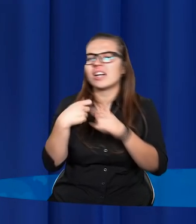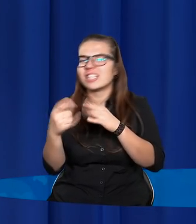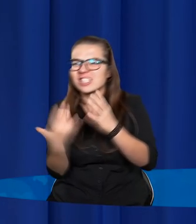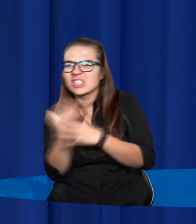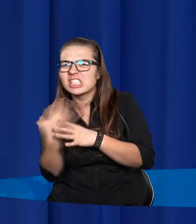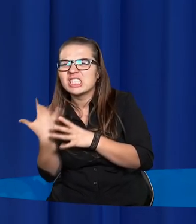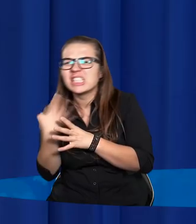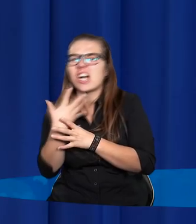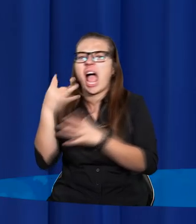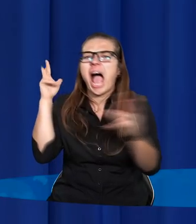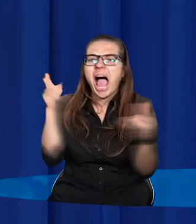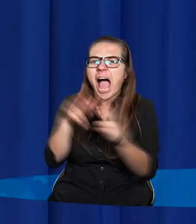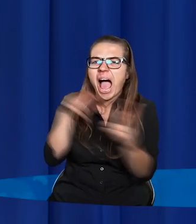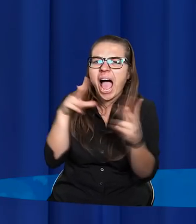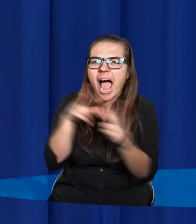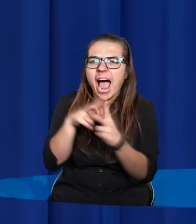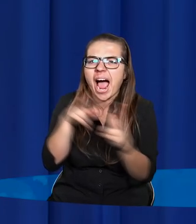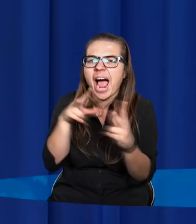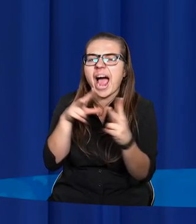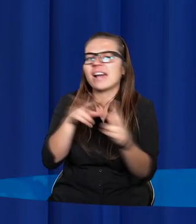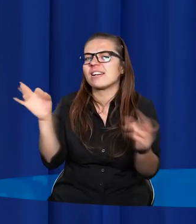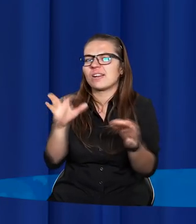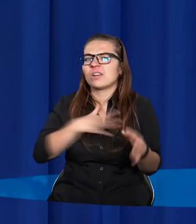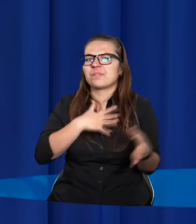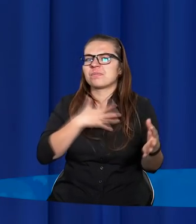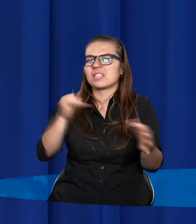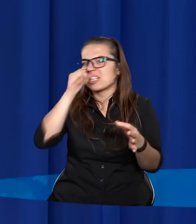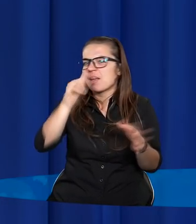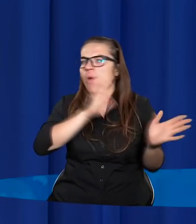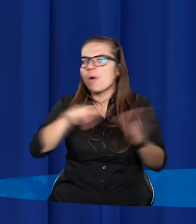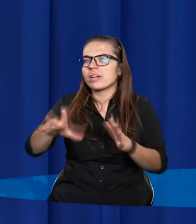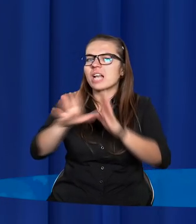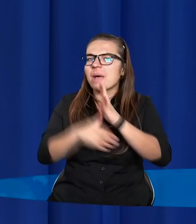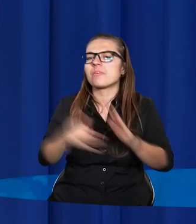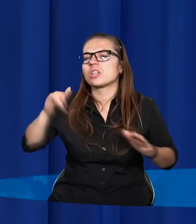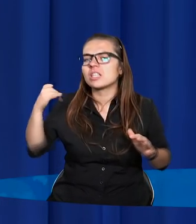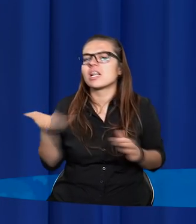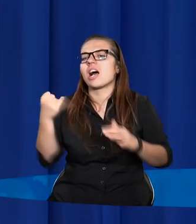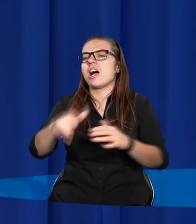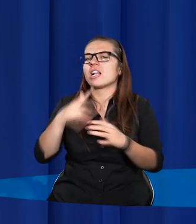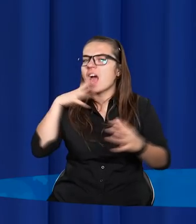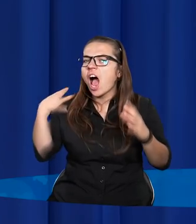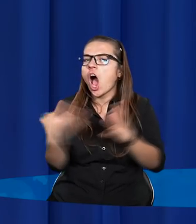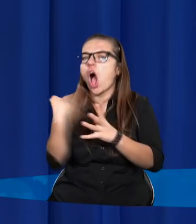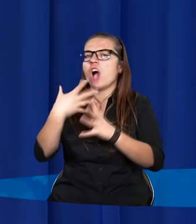ciągle ich atakuje, a oni nie mogą opuścić tego miasta i ciągle tylko ich piecze ten ogień i